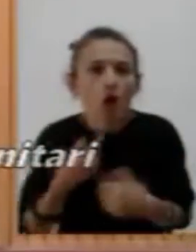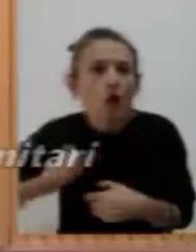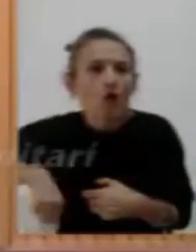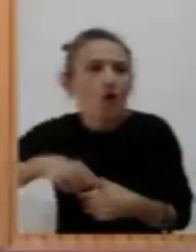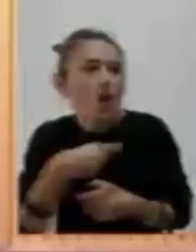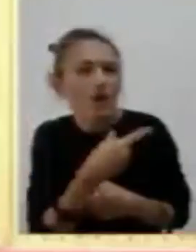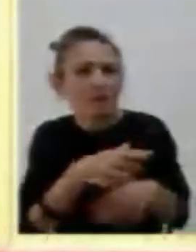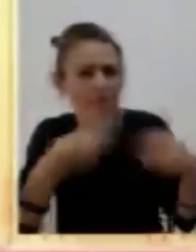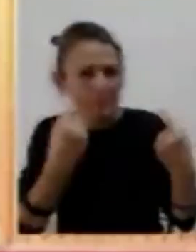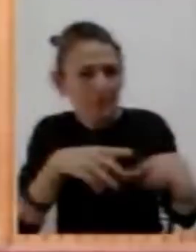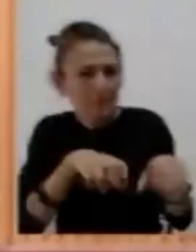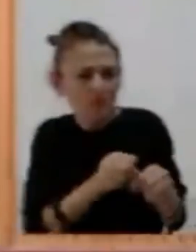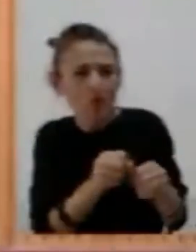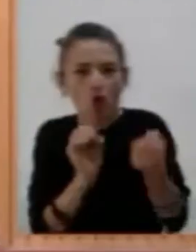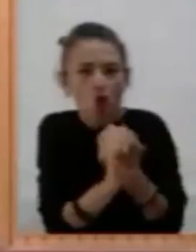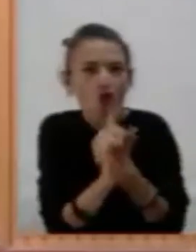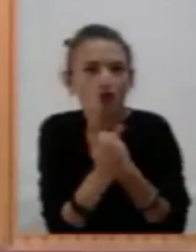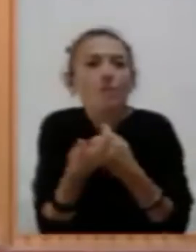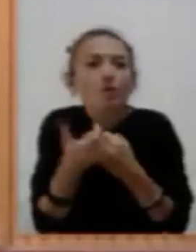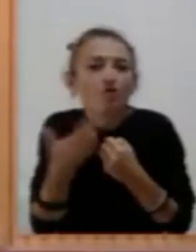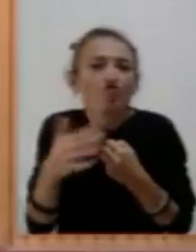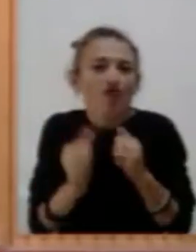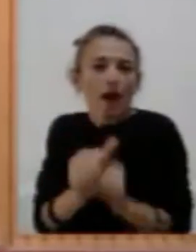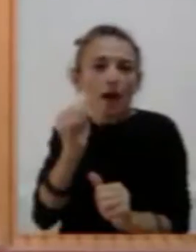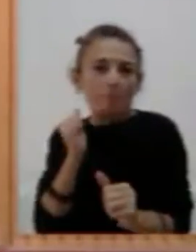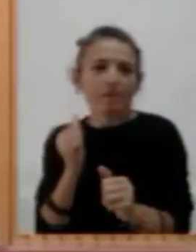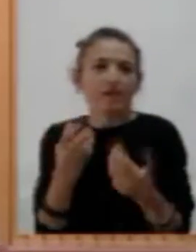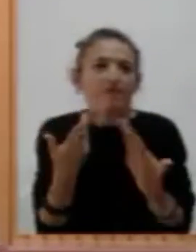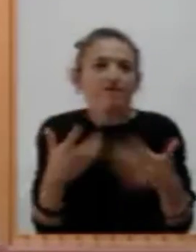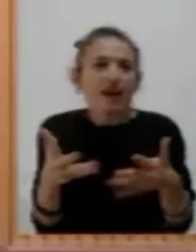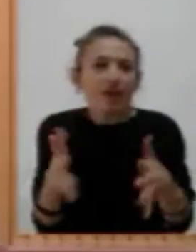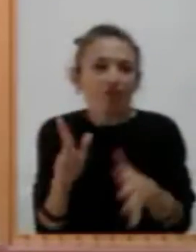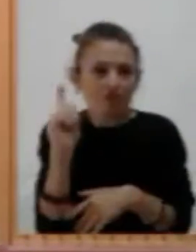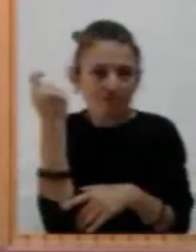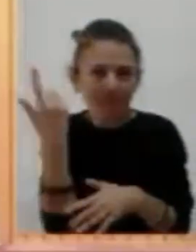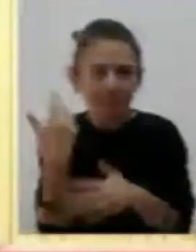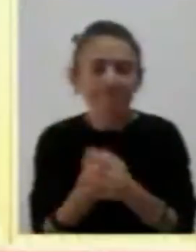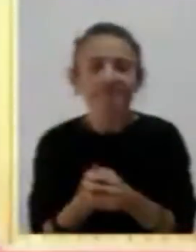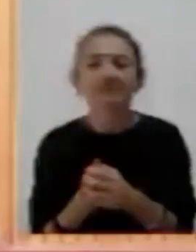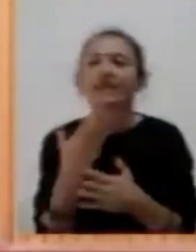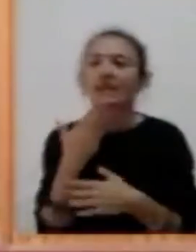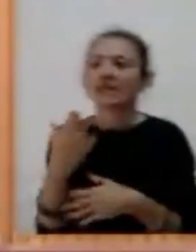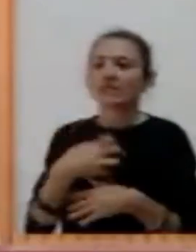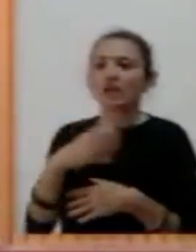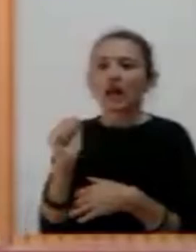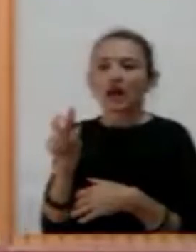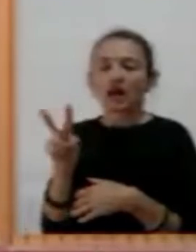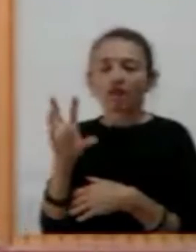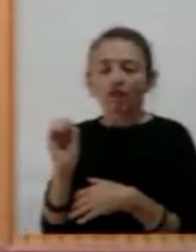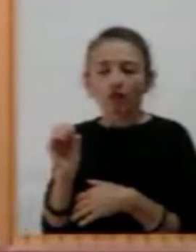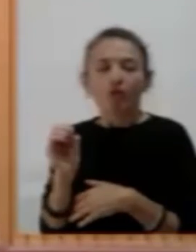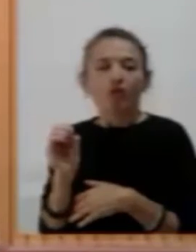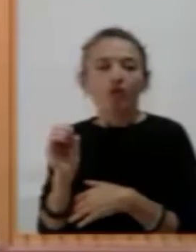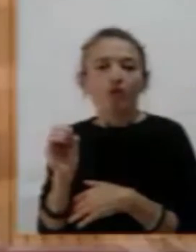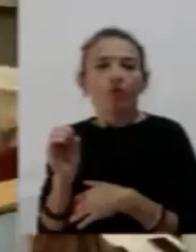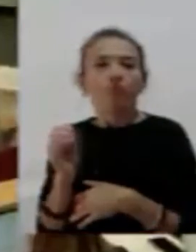impegnativa. Grazie Assessore Cavo. Quindi chiedo se ci sono interventi di dichiarazione di voto,